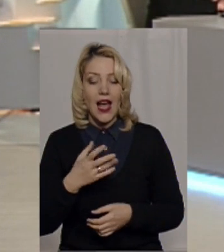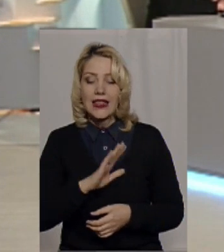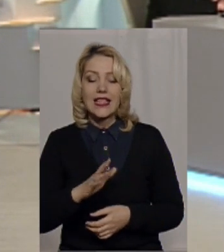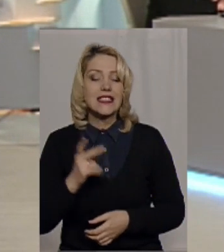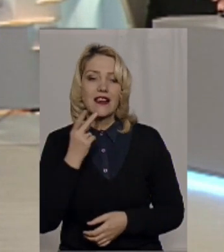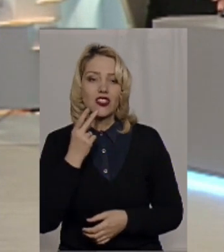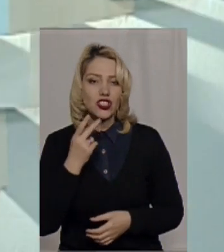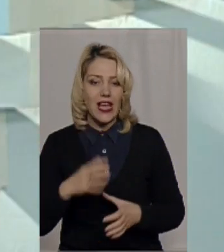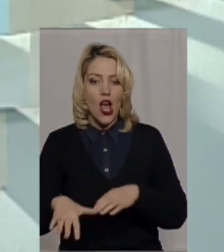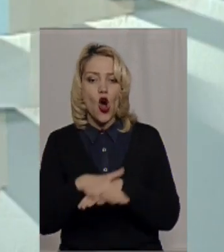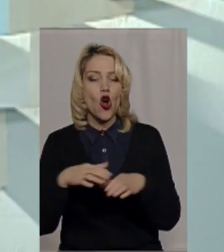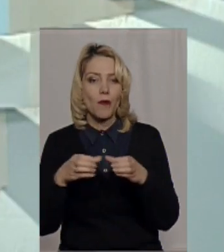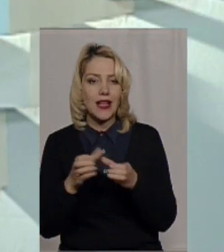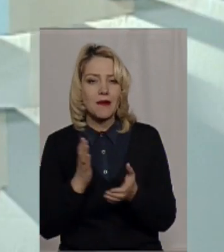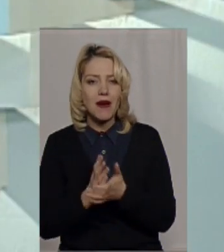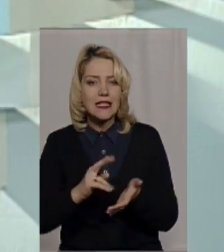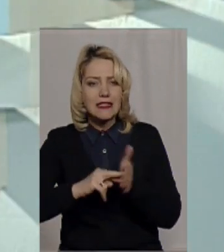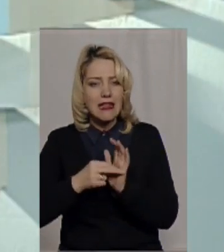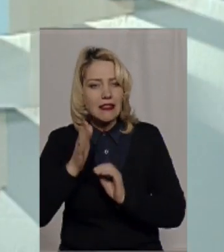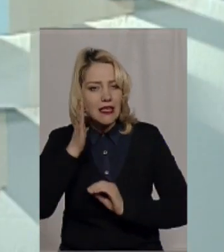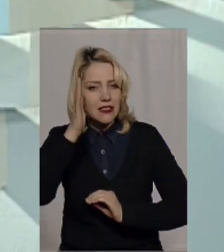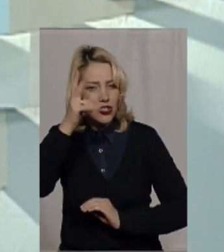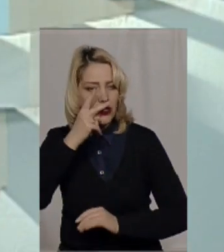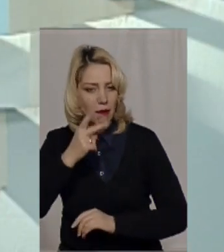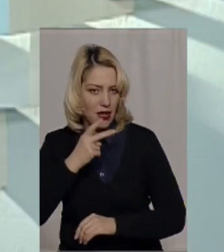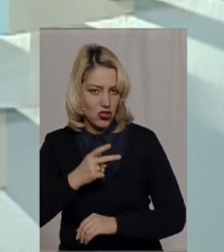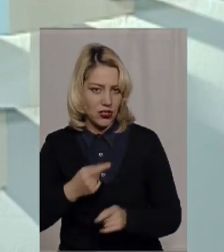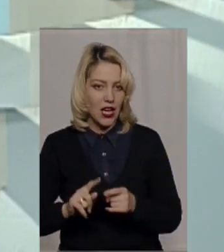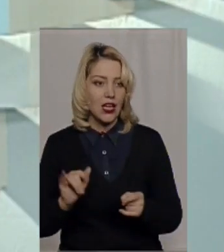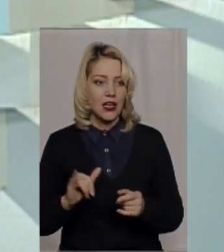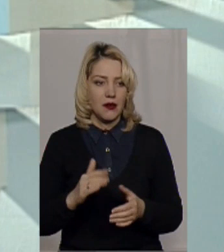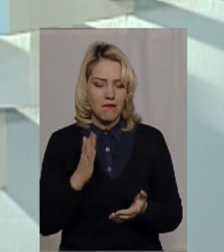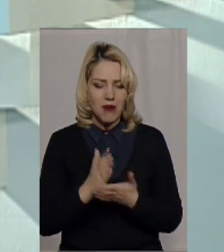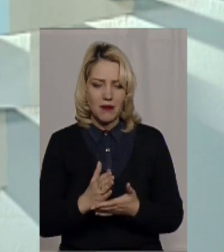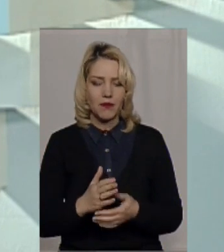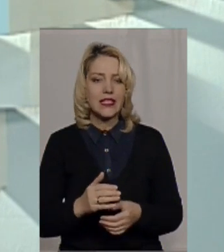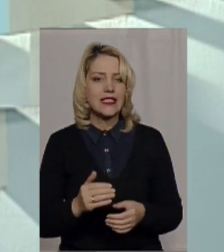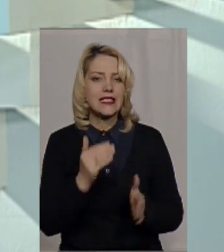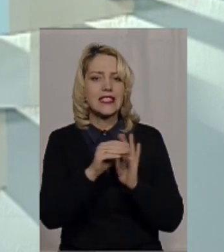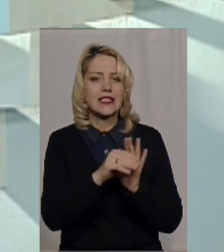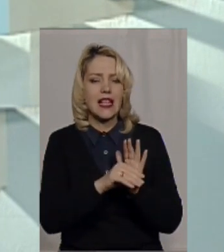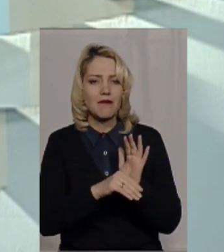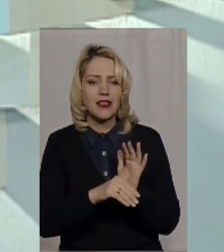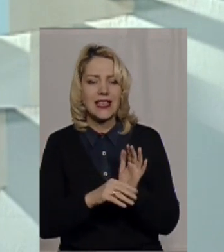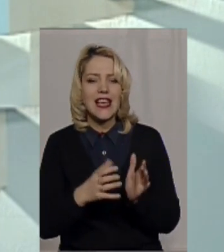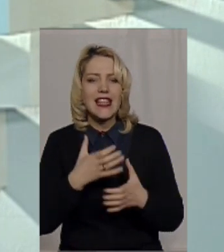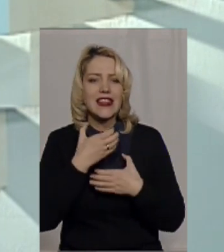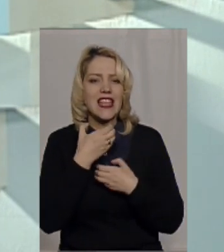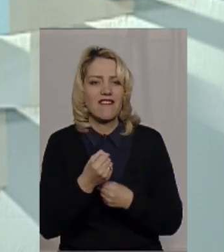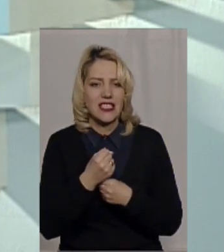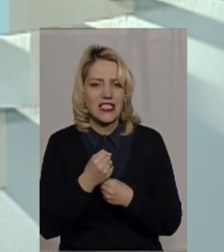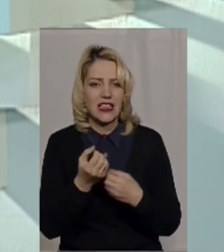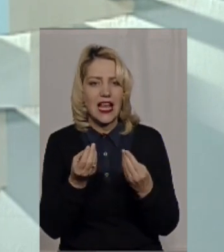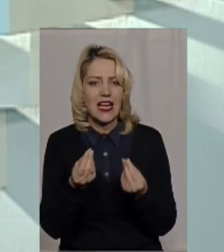мають стратегічне бачення. На жаль, ми виховувалися в системі тотального дефіциту, дефіциту ресурсів для